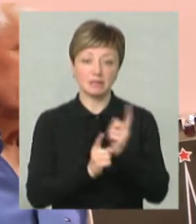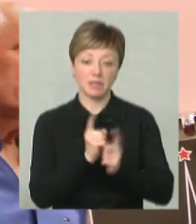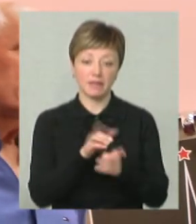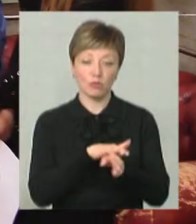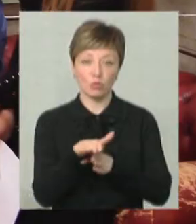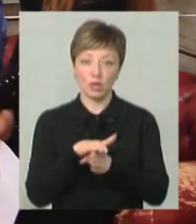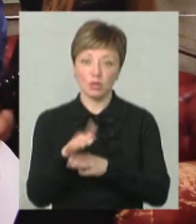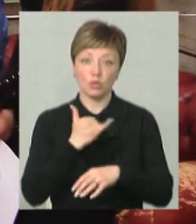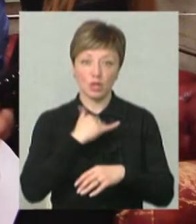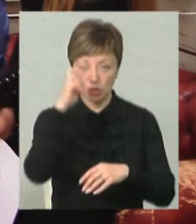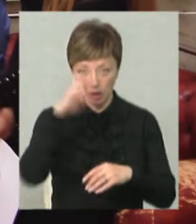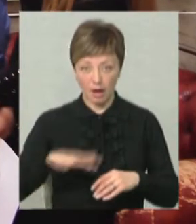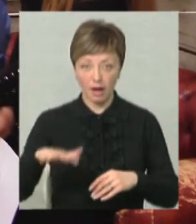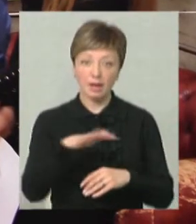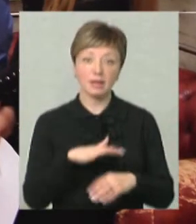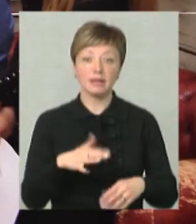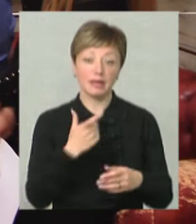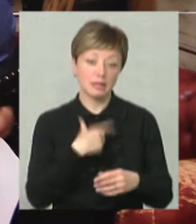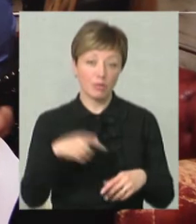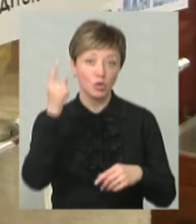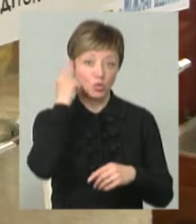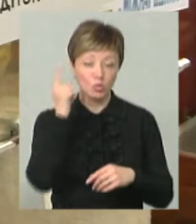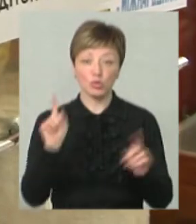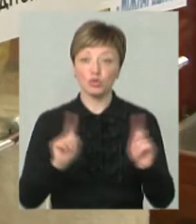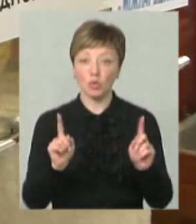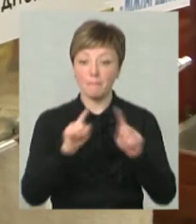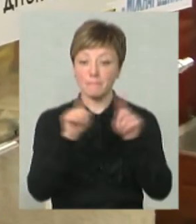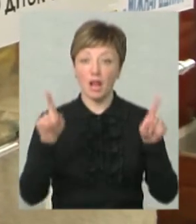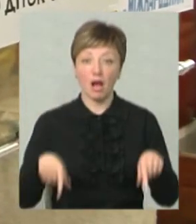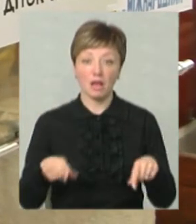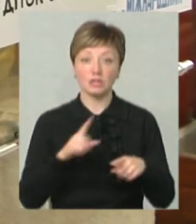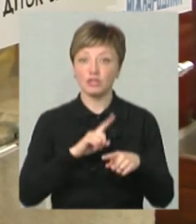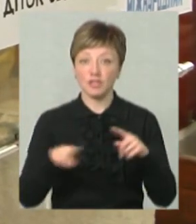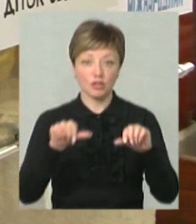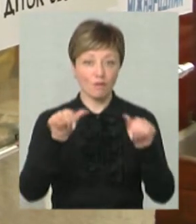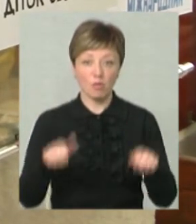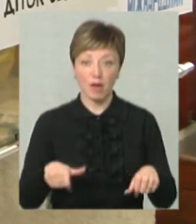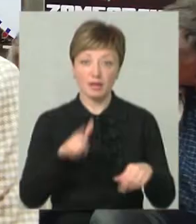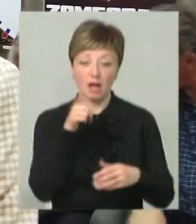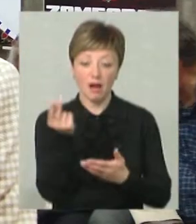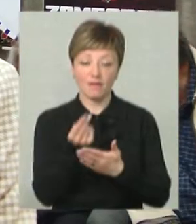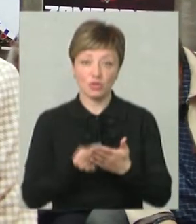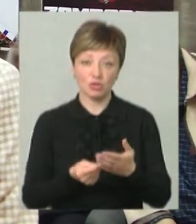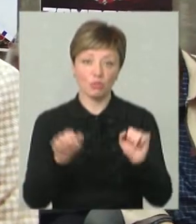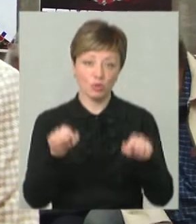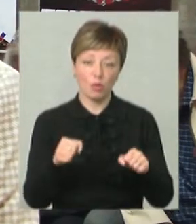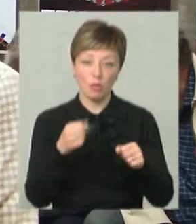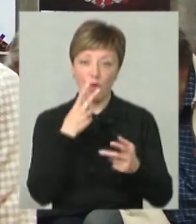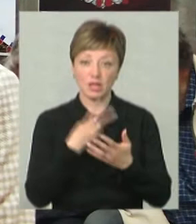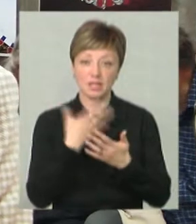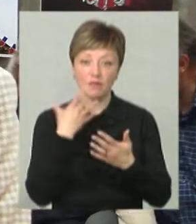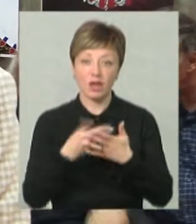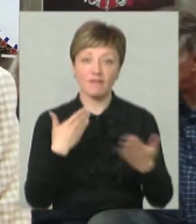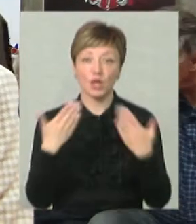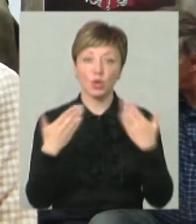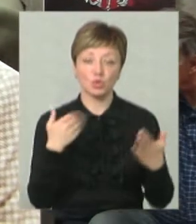які відбулися в нашій країні. І я так для себе думаю, що плакат – це найшвидший формат графічний, де можна показати своє